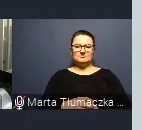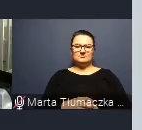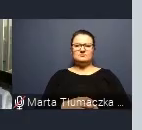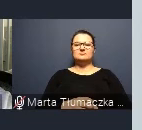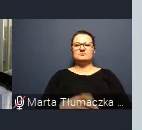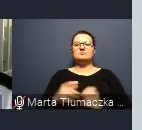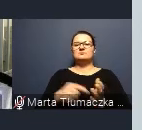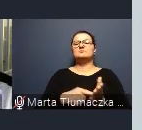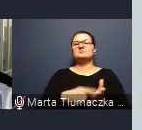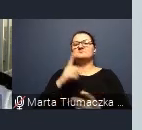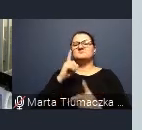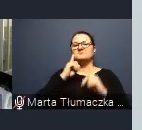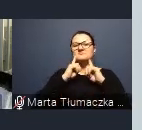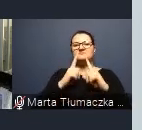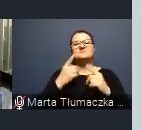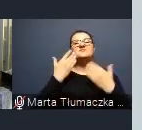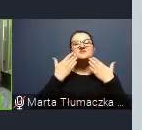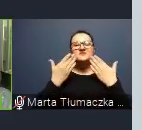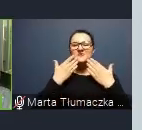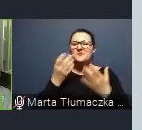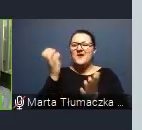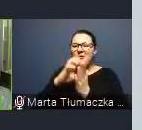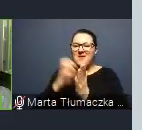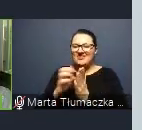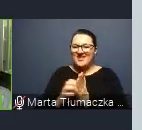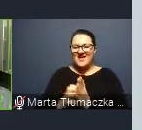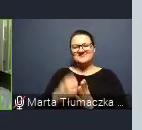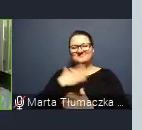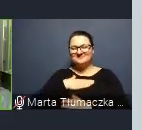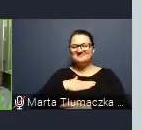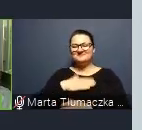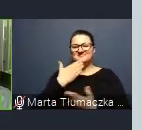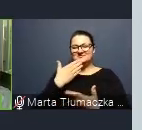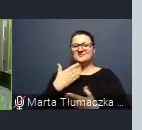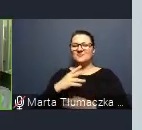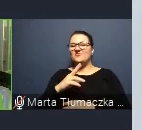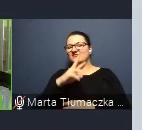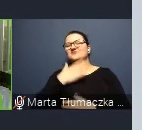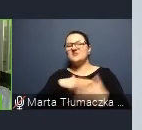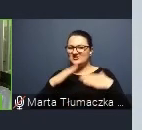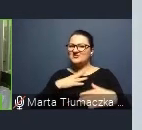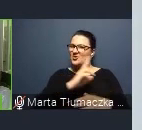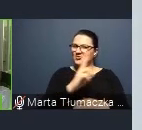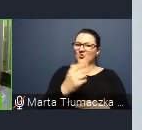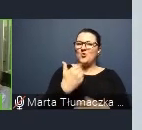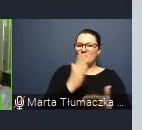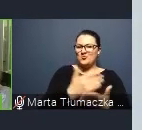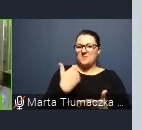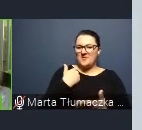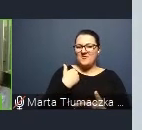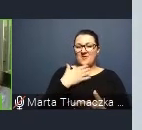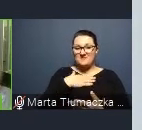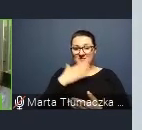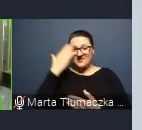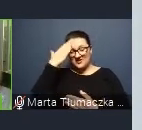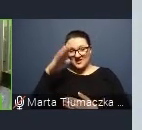Naprawdę niesamowicie dziękuję za te miłe słowa. Cieszę się, że ktoś z Państwa już zna ten kurs. Mam nadzieję, że widzicie Państwo,